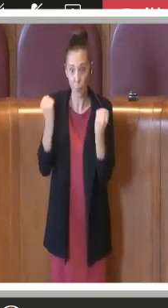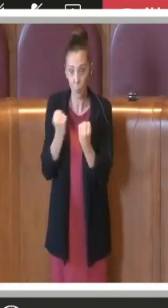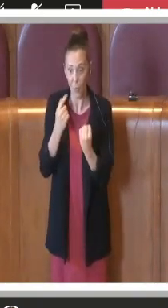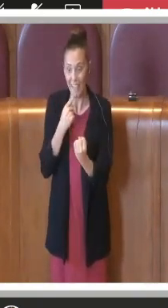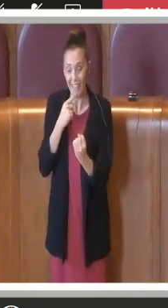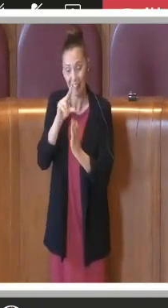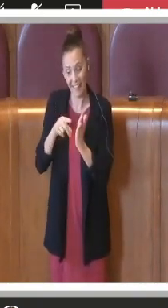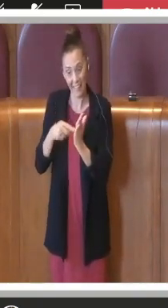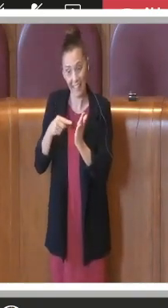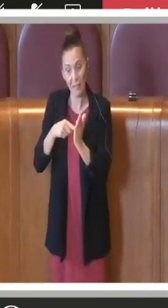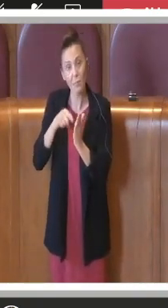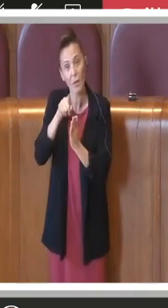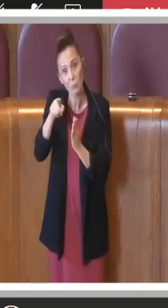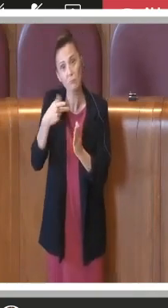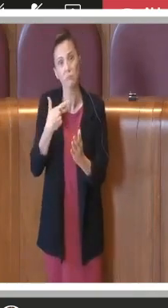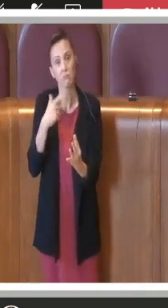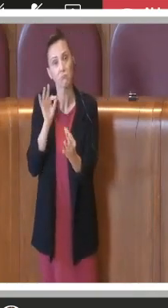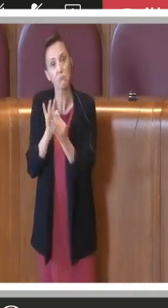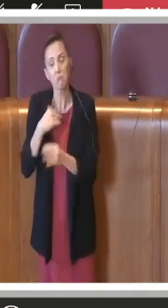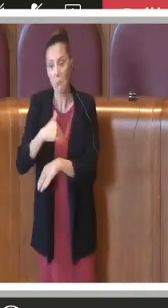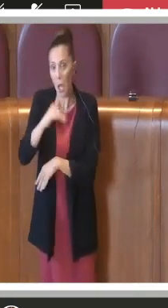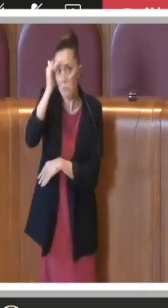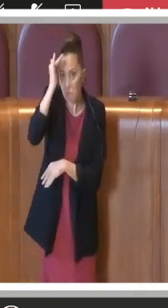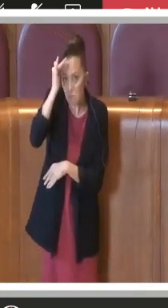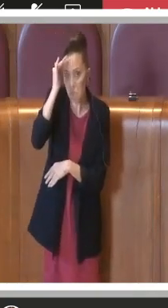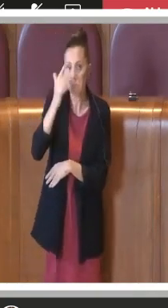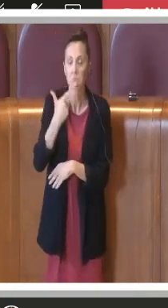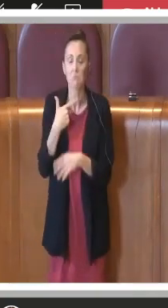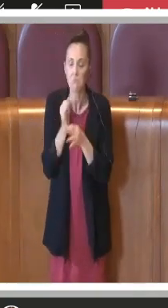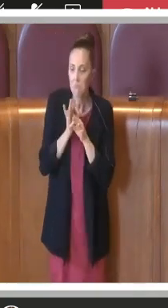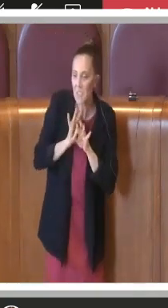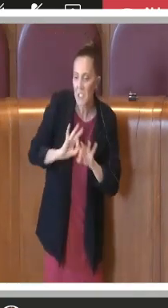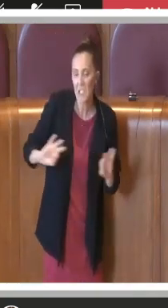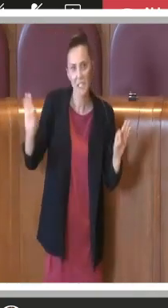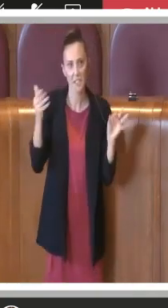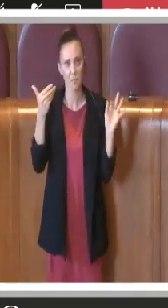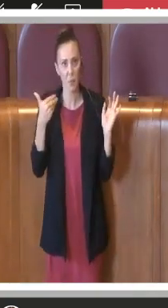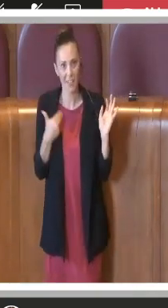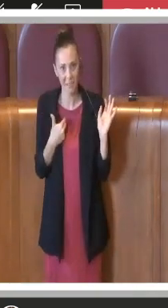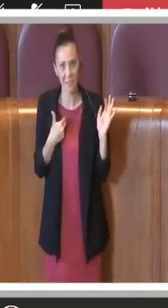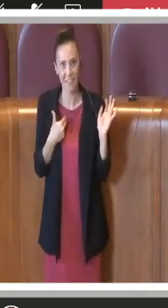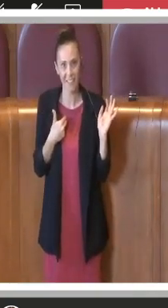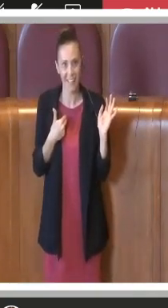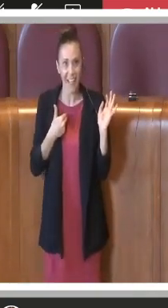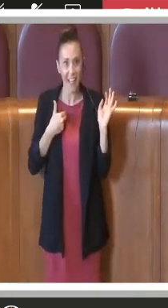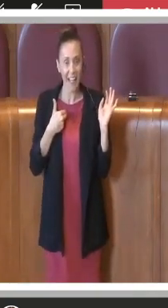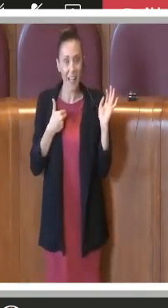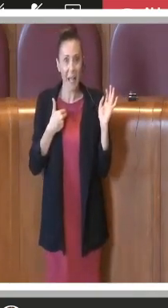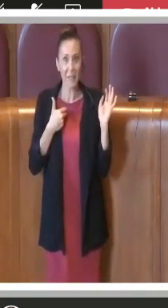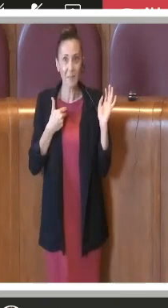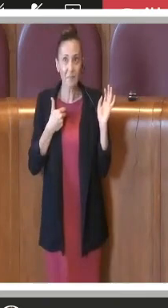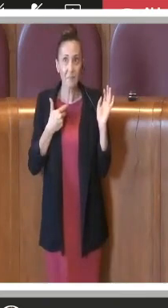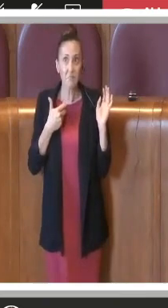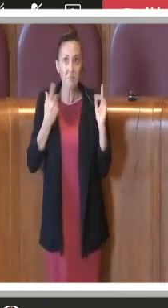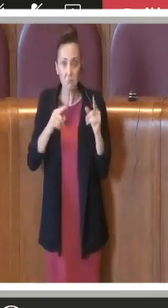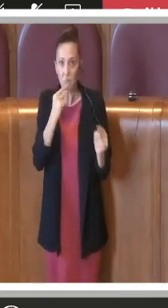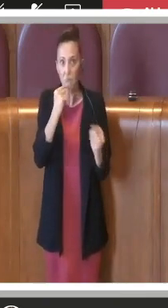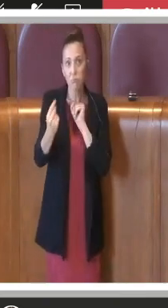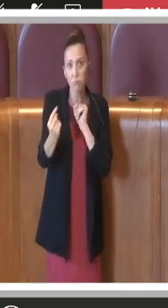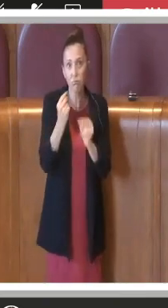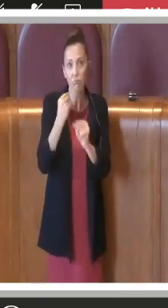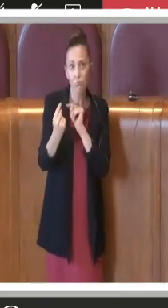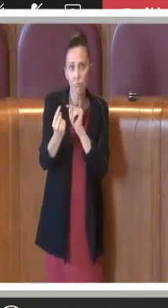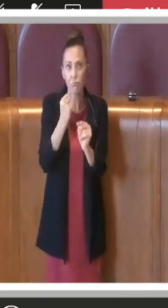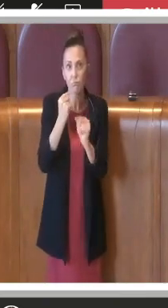delibera, li ascolterò molto volentieri, do la mia disponibilità a dover interloquire per